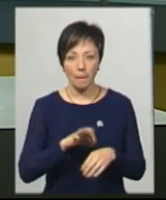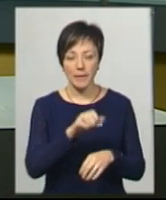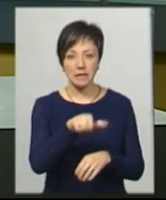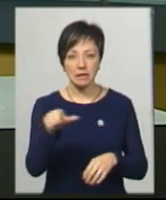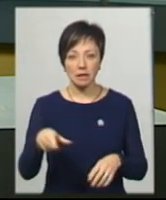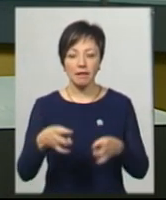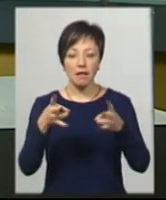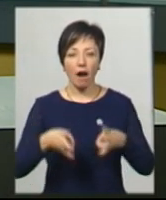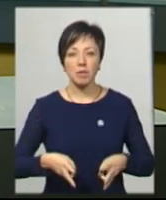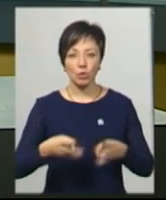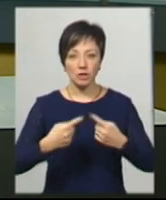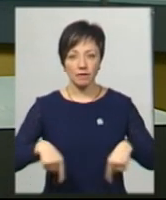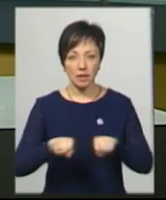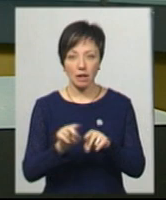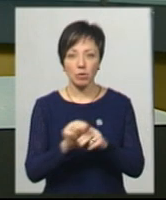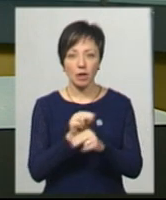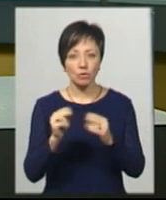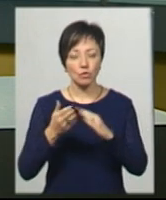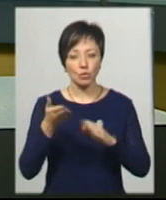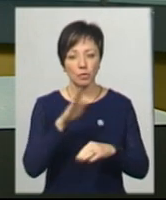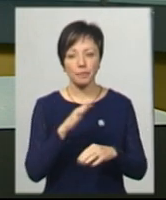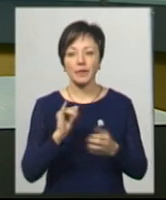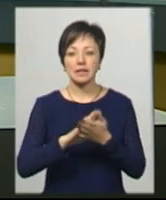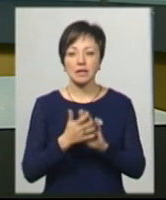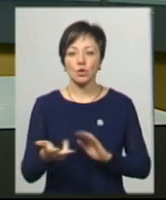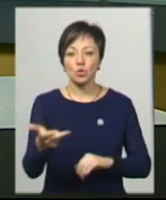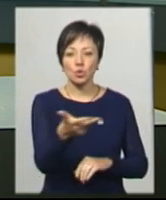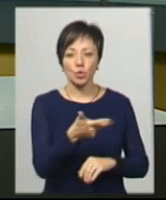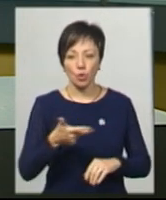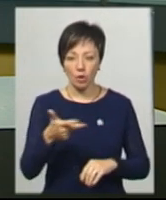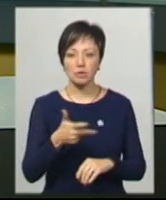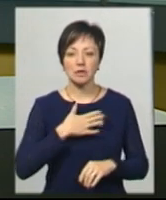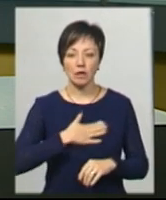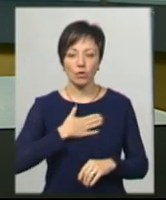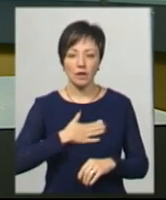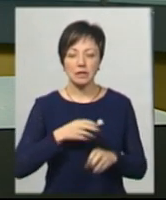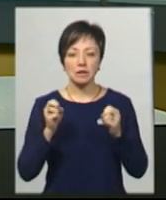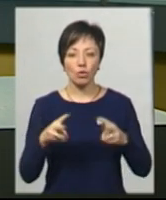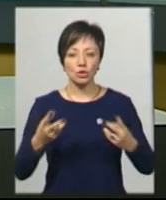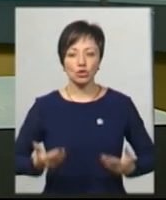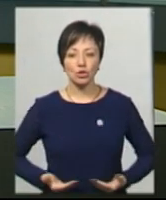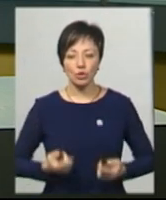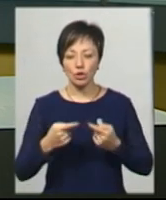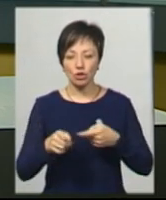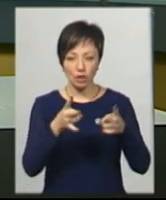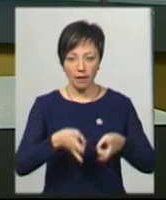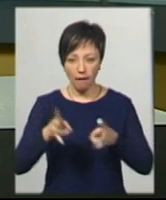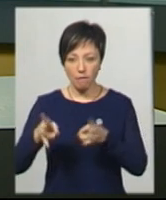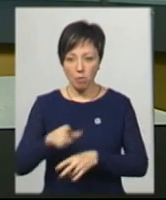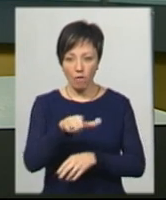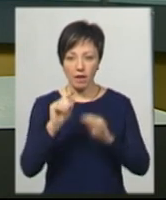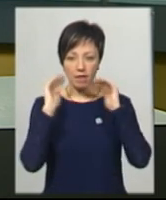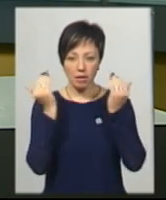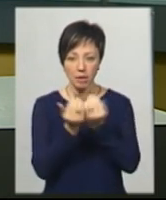травматологічного відділення лікуватиметься амбулаторно. Стан усіх трьох пацієнтів задовільний. Загрози життю інші травмовані, що перебуває в